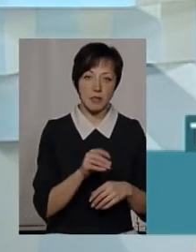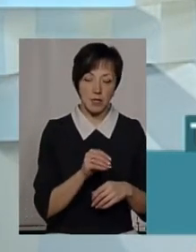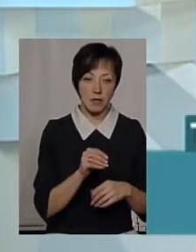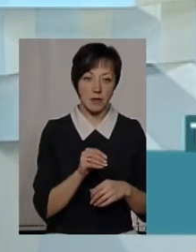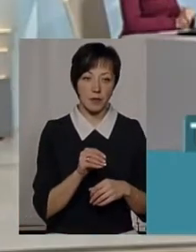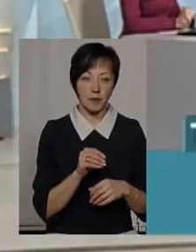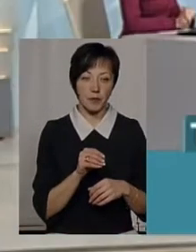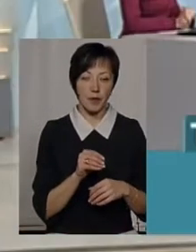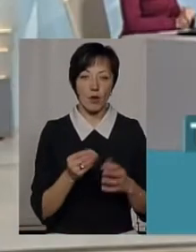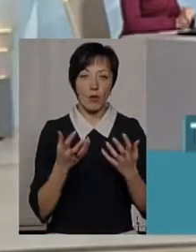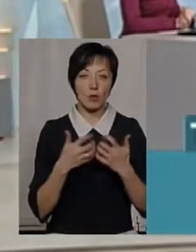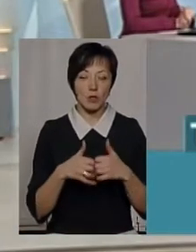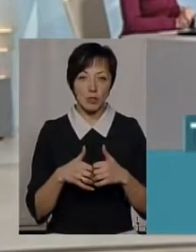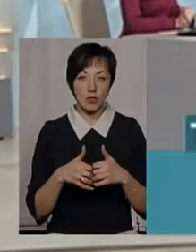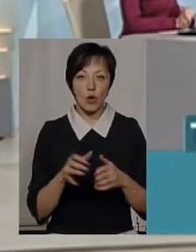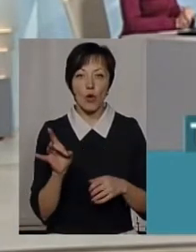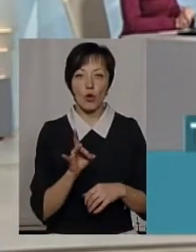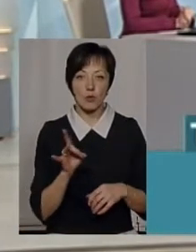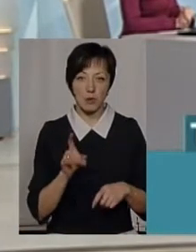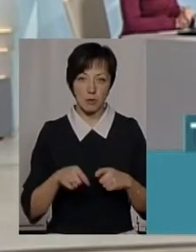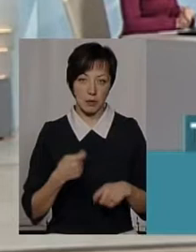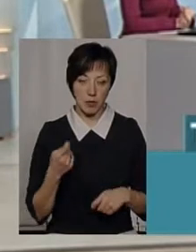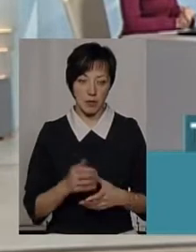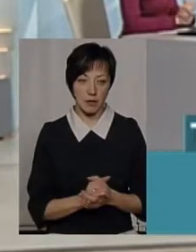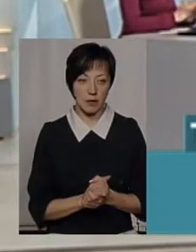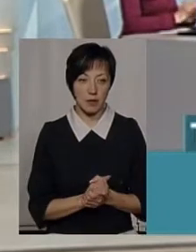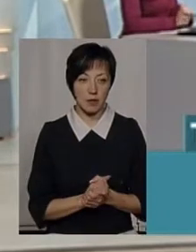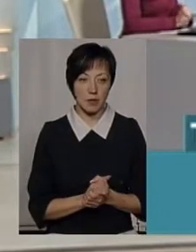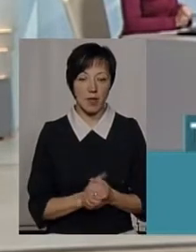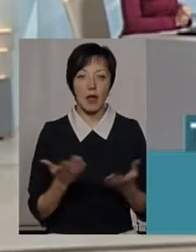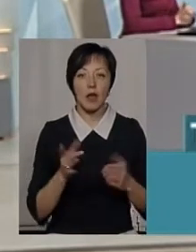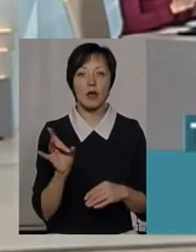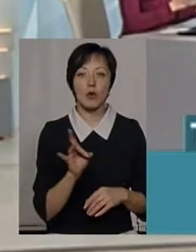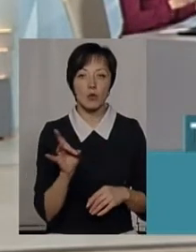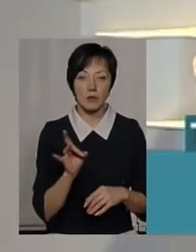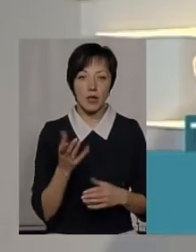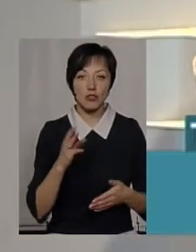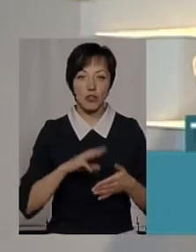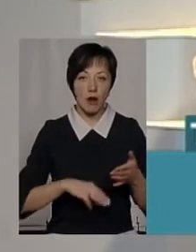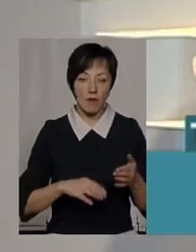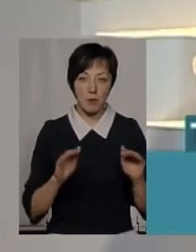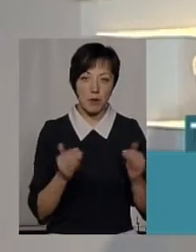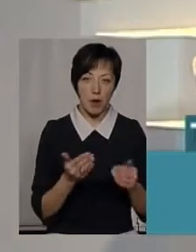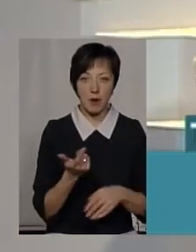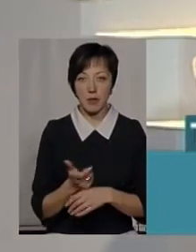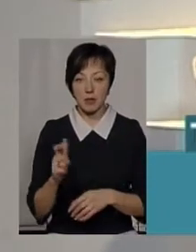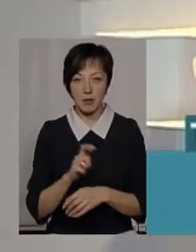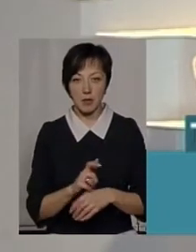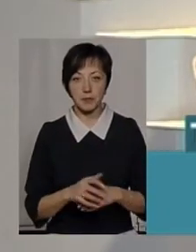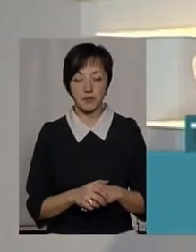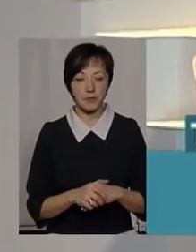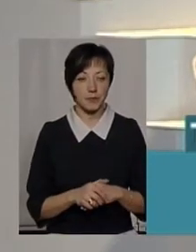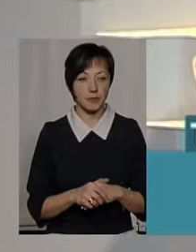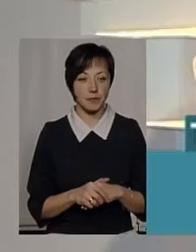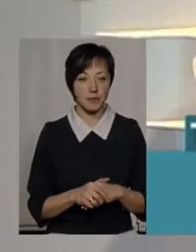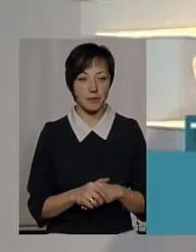обчислюється розміром збитків. Ось цікаво, які штрафи там мінімальні, максимальні загрожені? Ну,